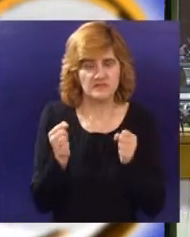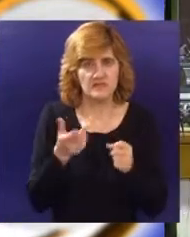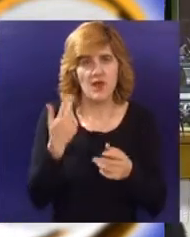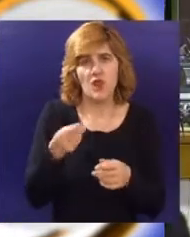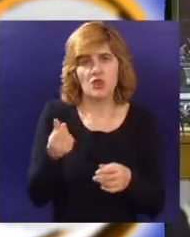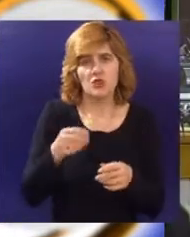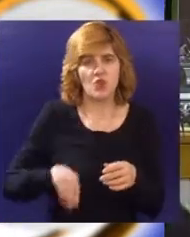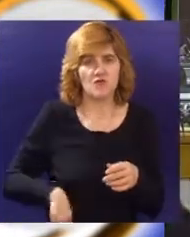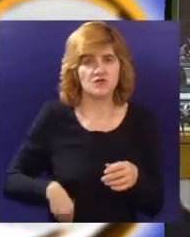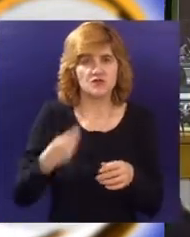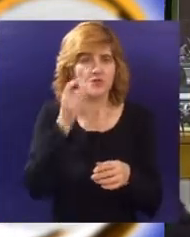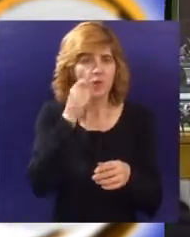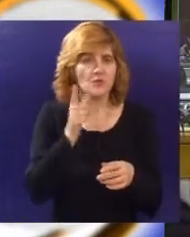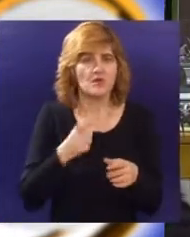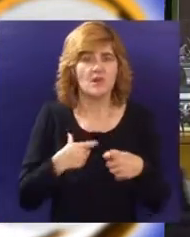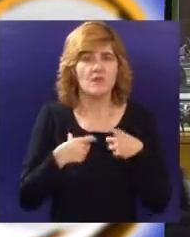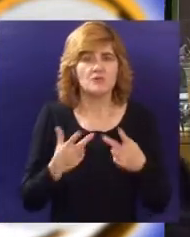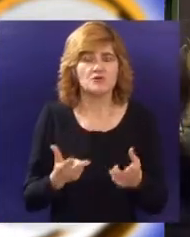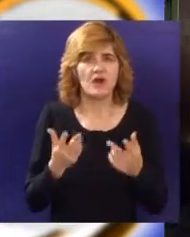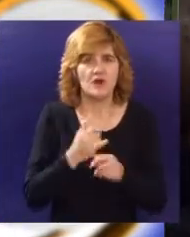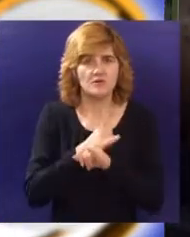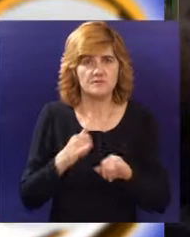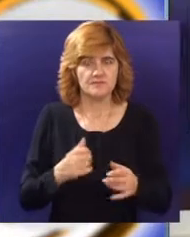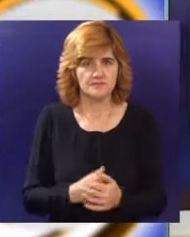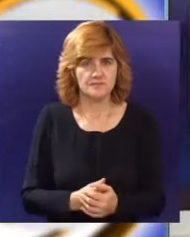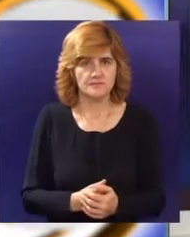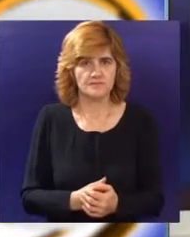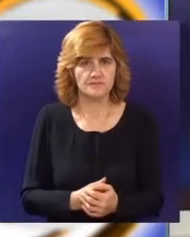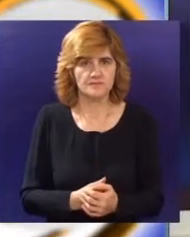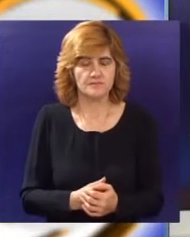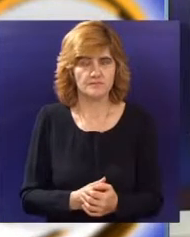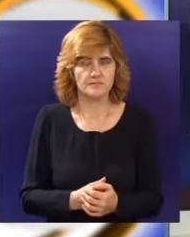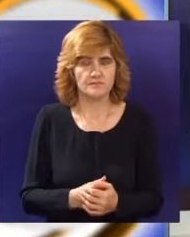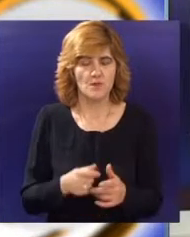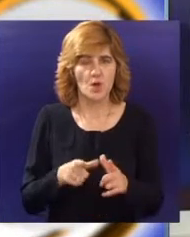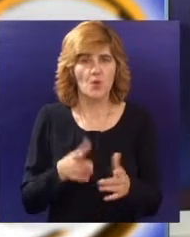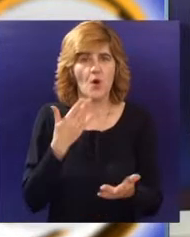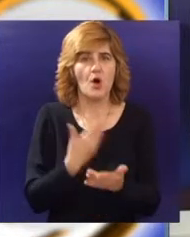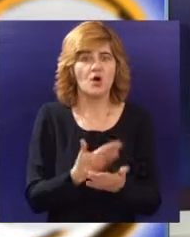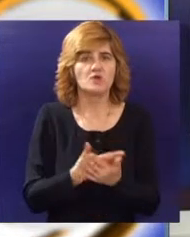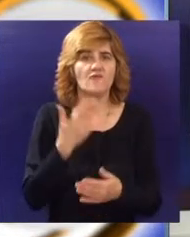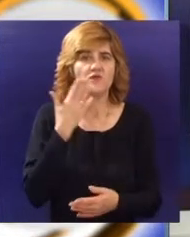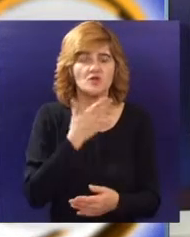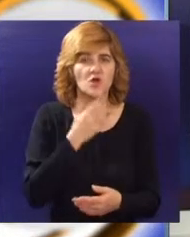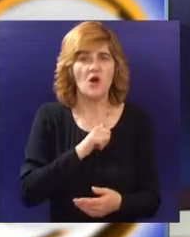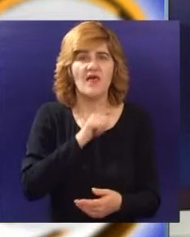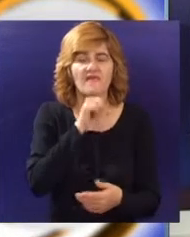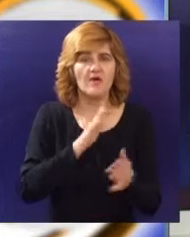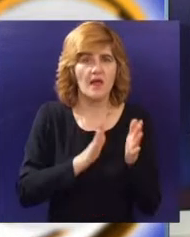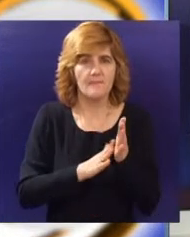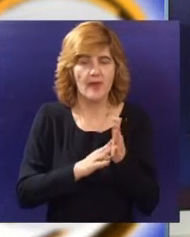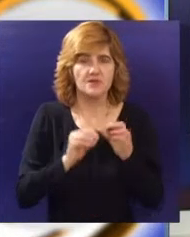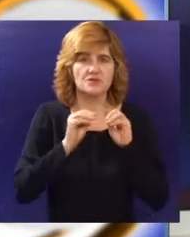građana ne prate oporavak industrije. U osnovnoj školi Ivan Milutinović održava se seminar vršnjačka